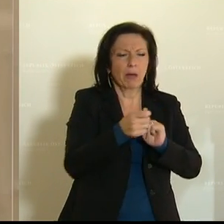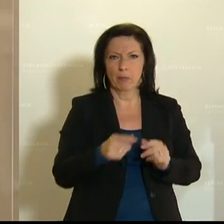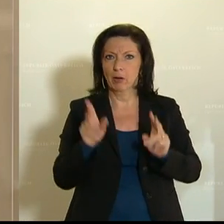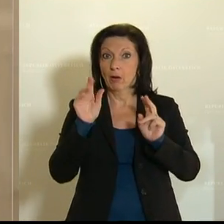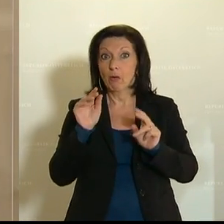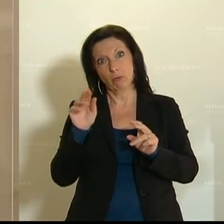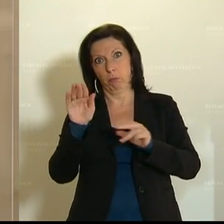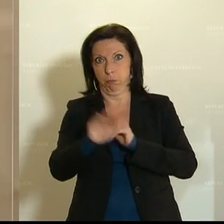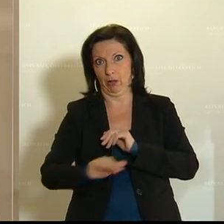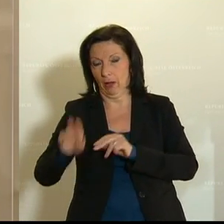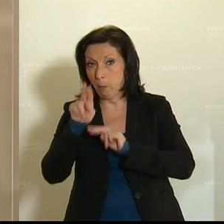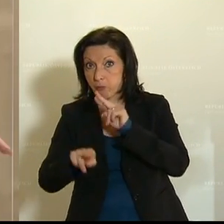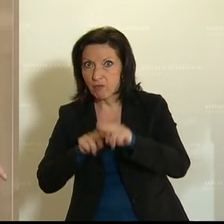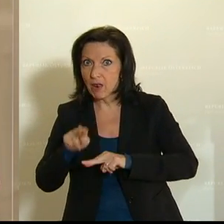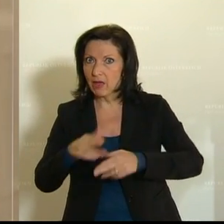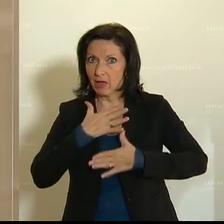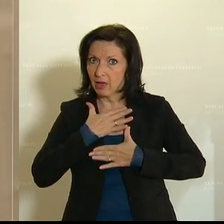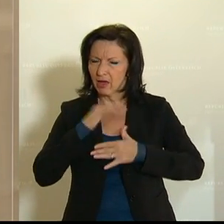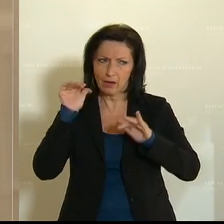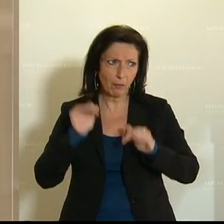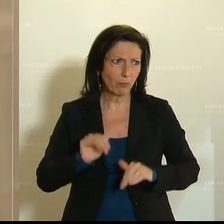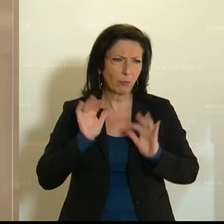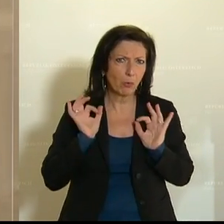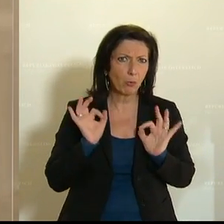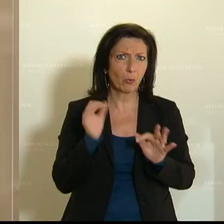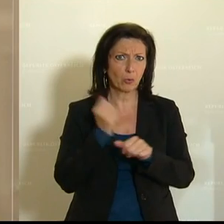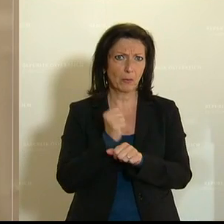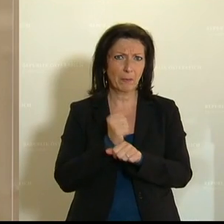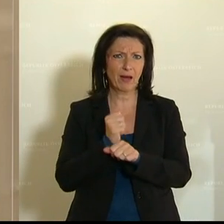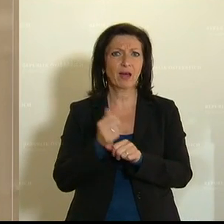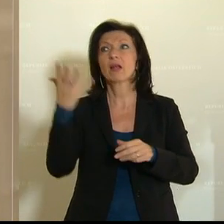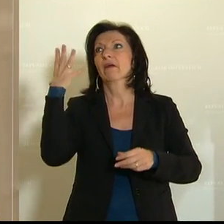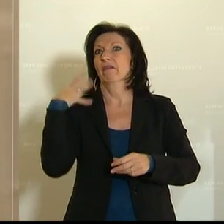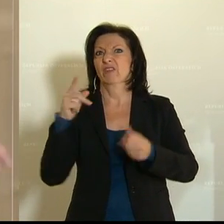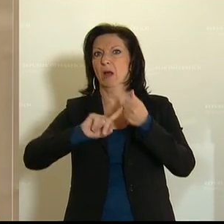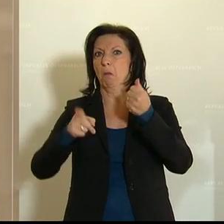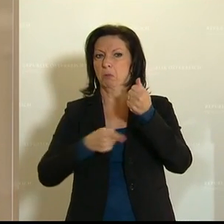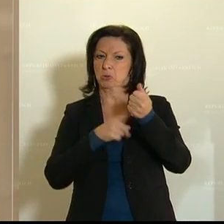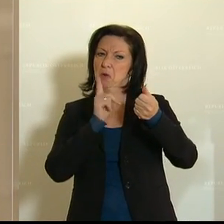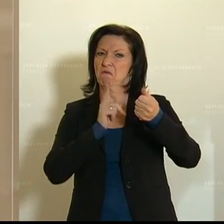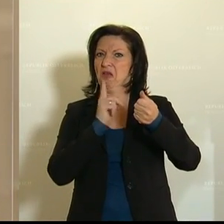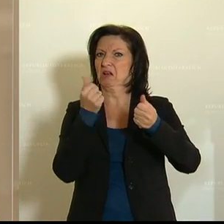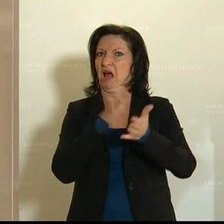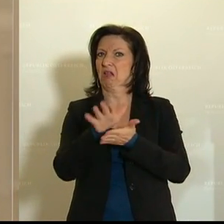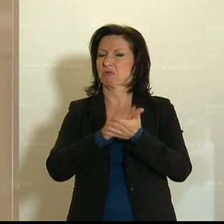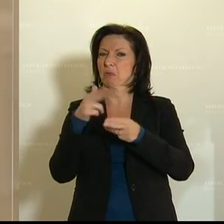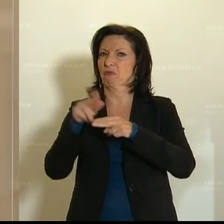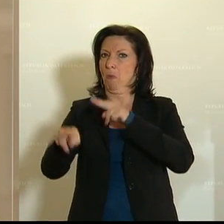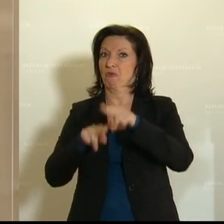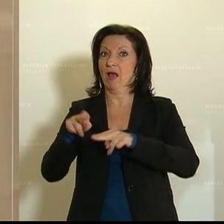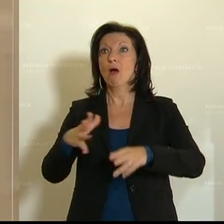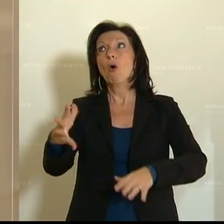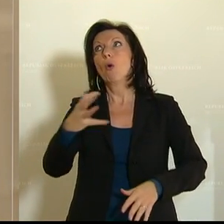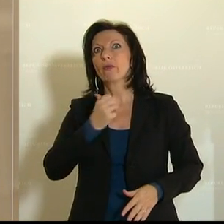Pflege vor allem, das ist ein wichtiger Bereich, der zu wenig sich wiederfindet in Ihrem Budget. Und es bräuchte einen Plan, um Leerstellen